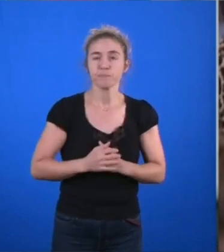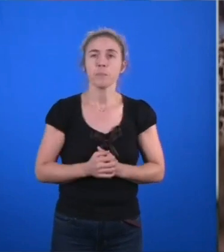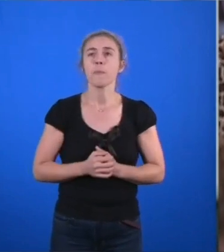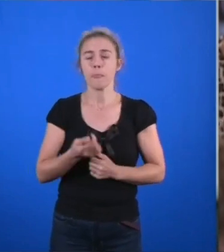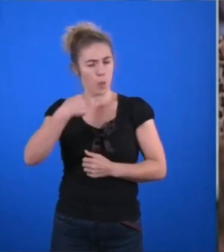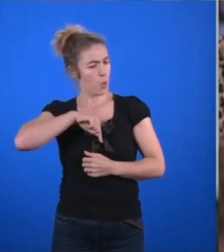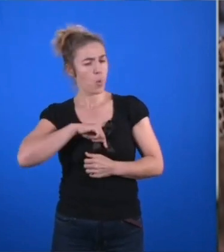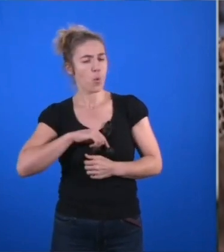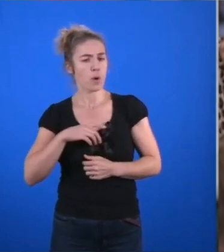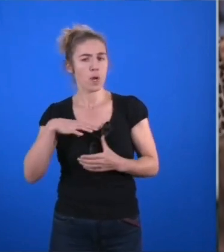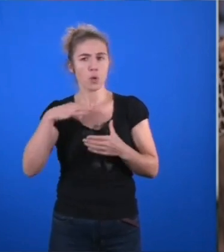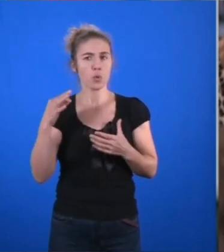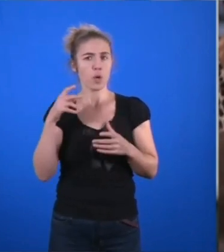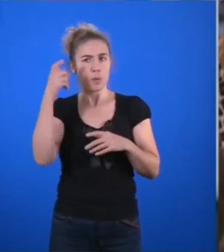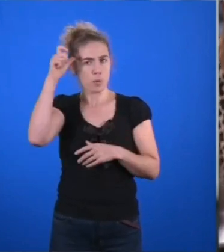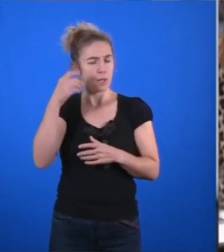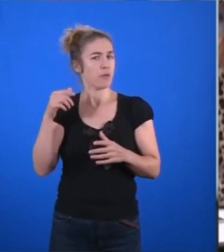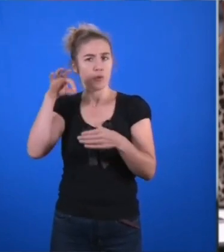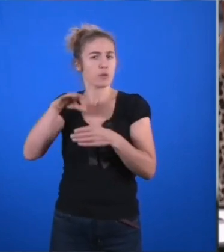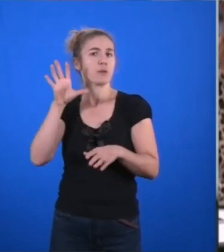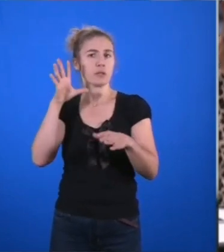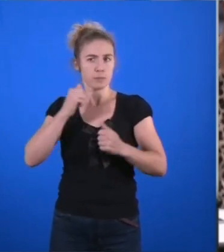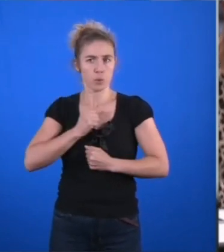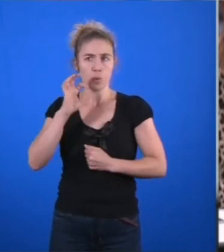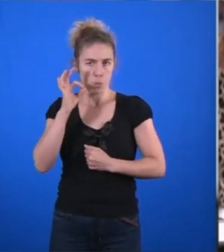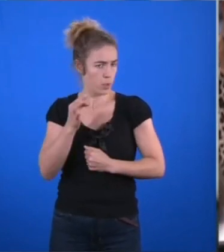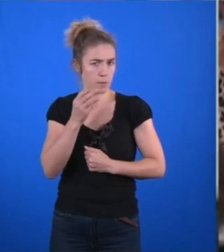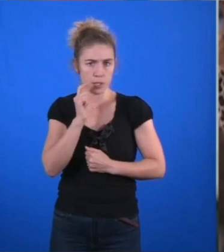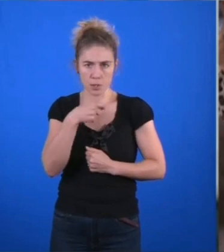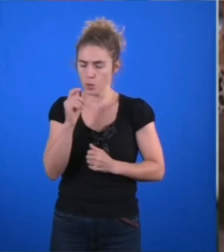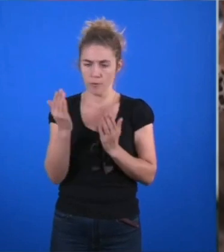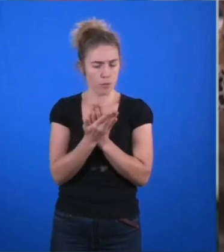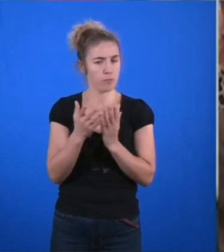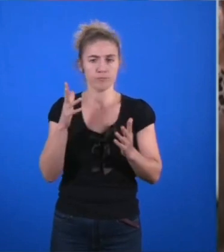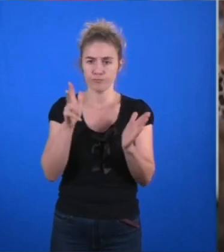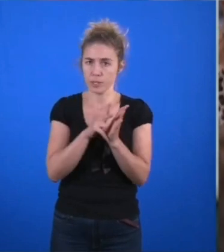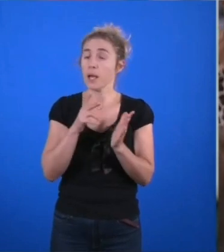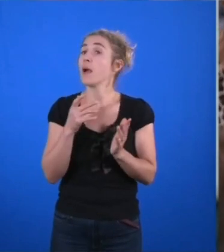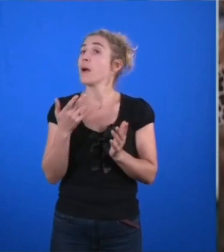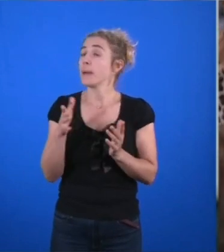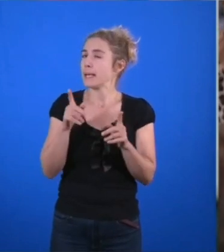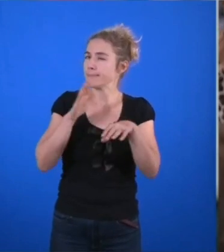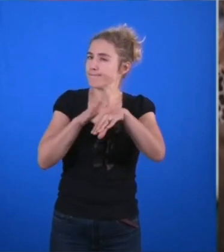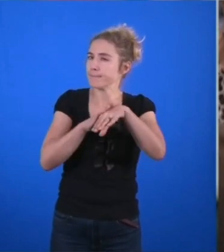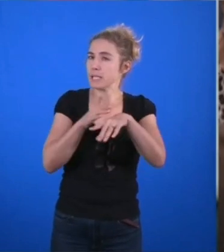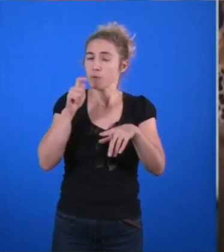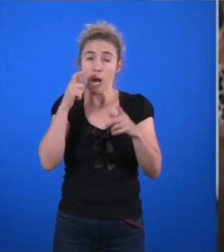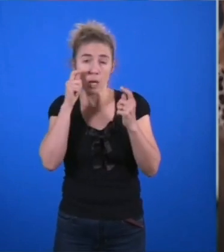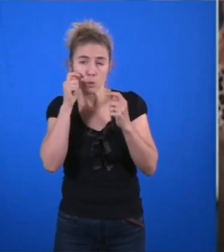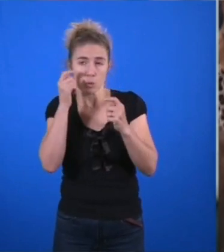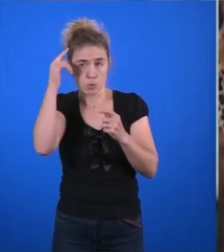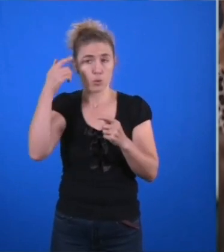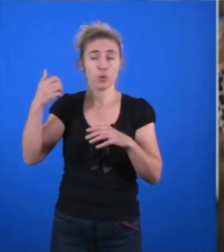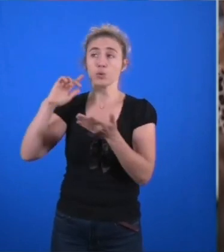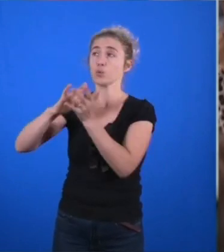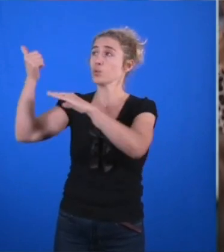favorablement cet avenant et continueront de porter une attention particulière quant à l'engagement de toutes les autorités